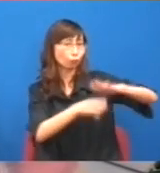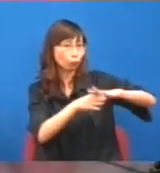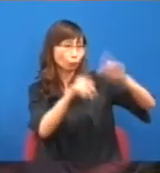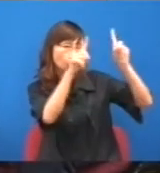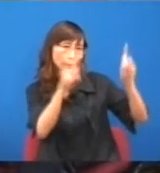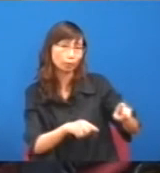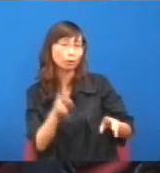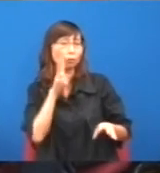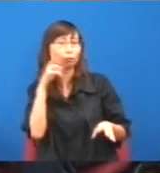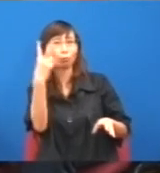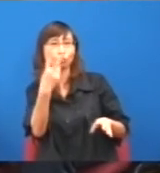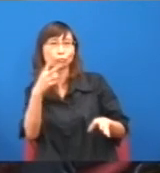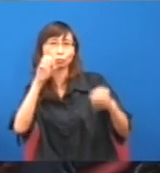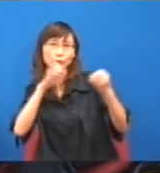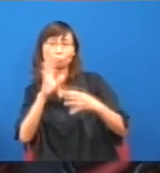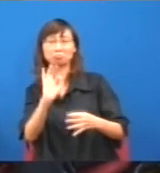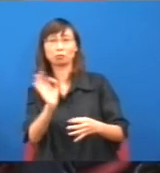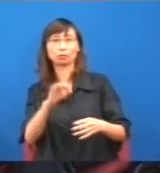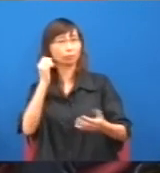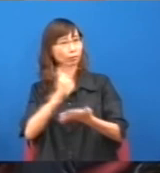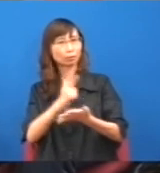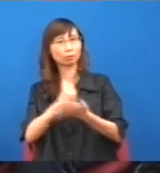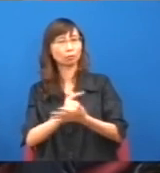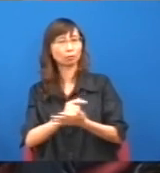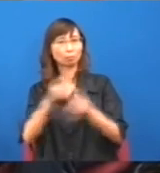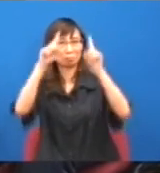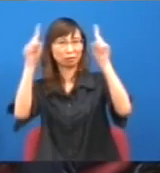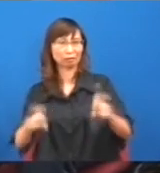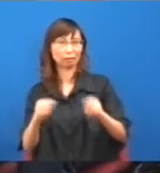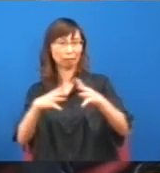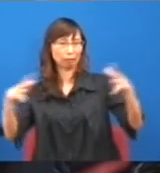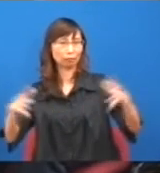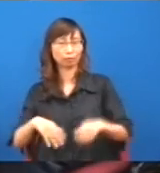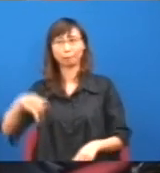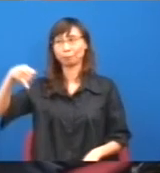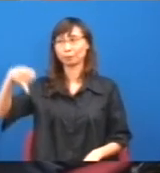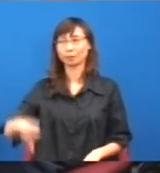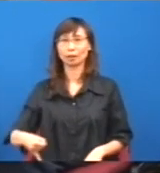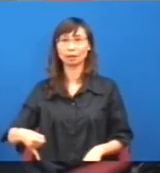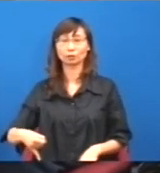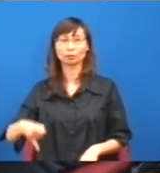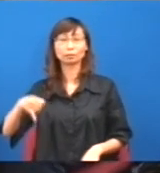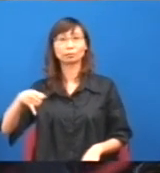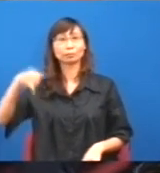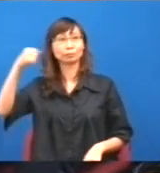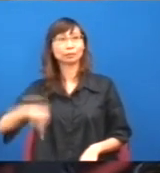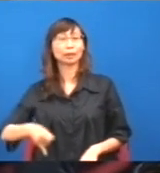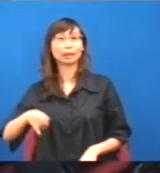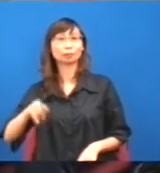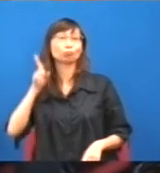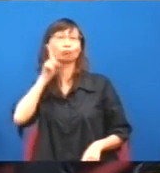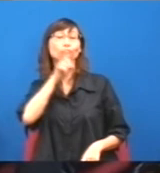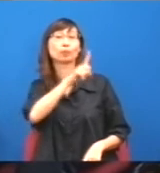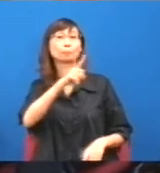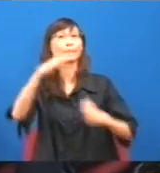件事了,所以我想,我下個禮拜,下個禮拜節目,會停一次?是的,我要